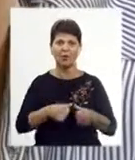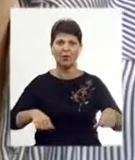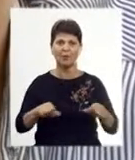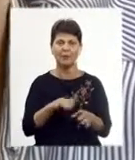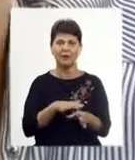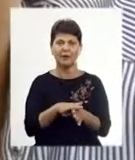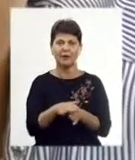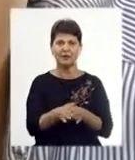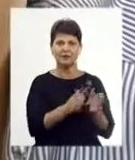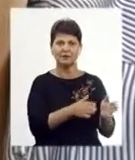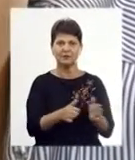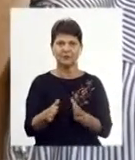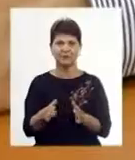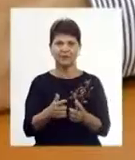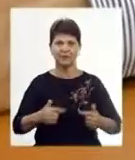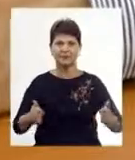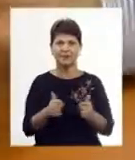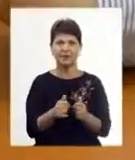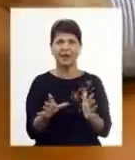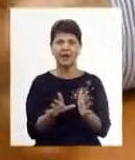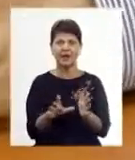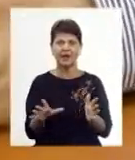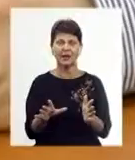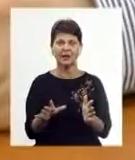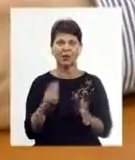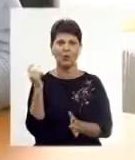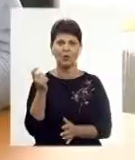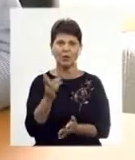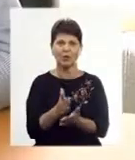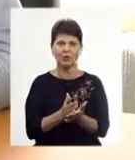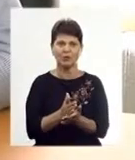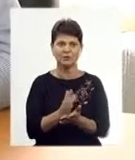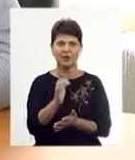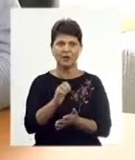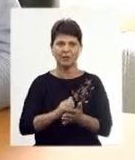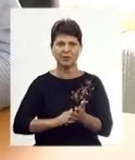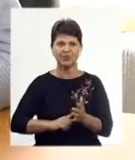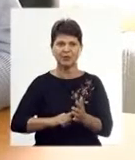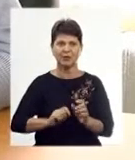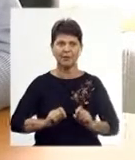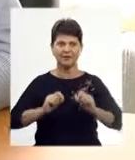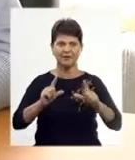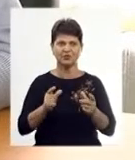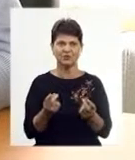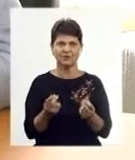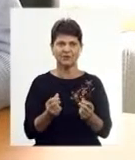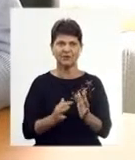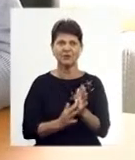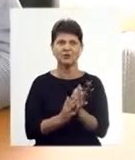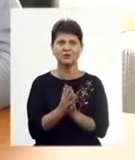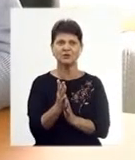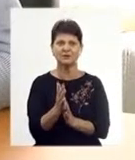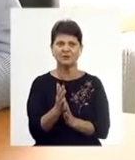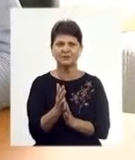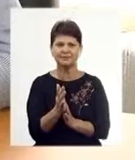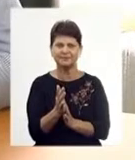держрегулювання у сферах енергетики та комунальних послуг. Чинами підвищення тарифів є зростання вартості основних складових